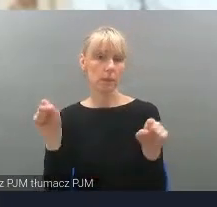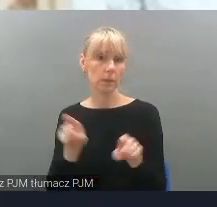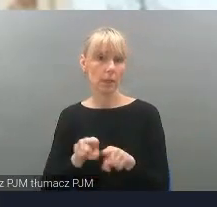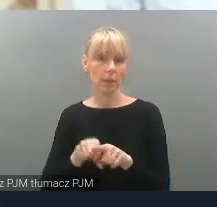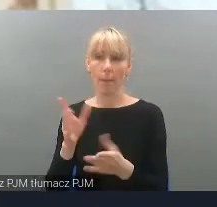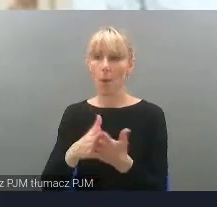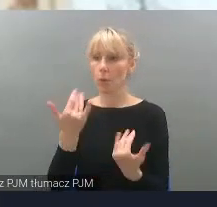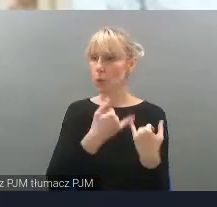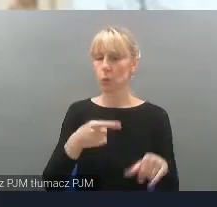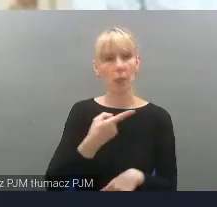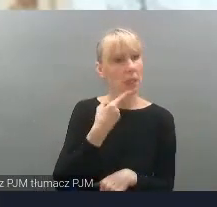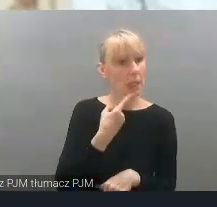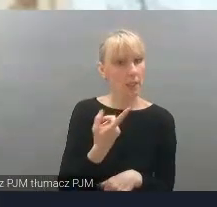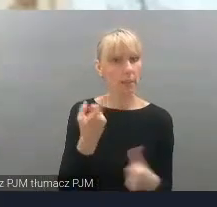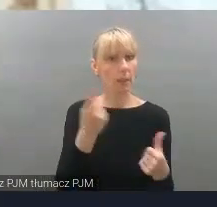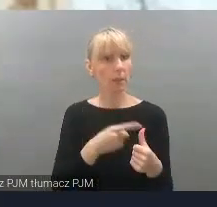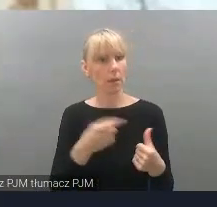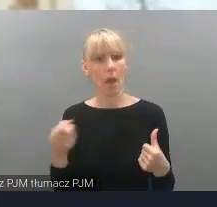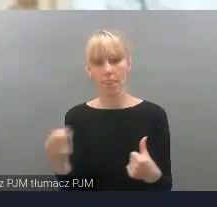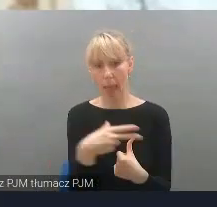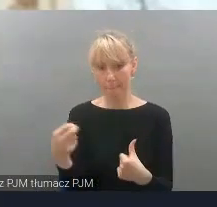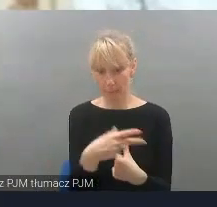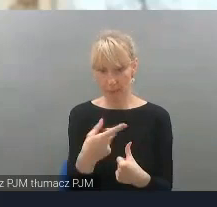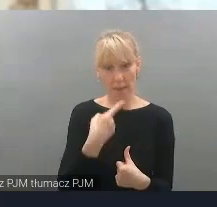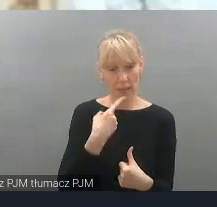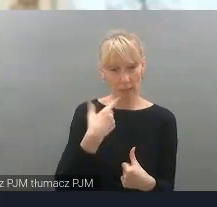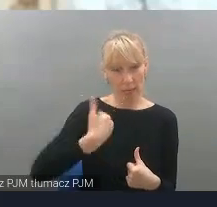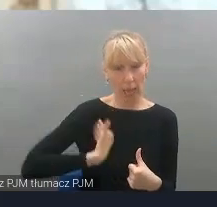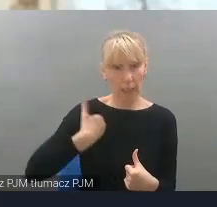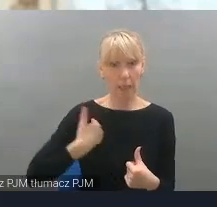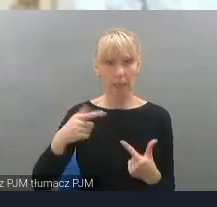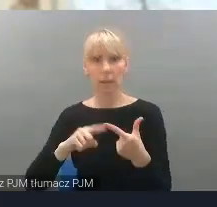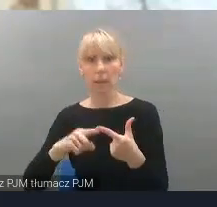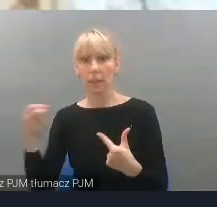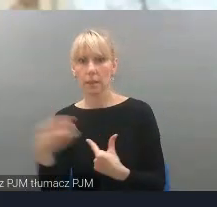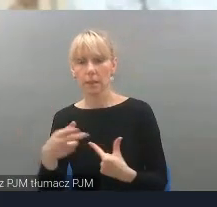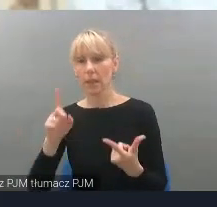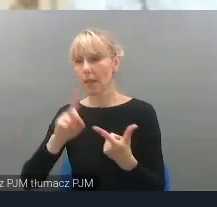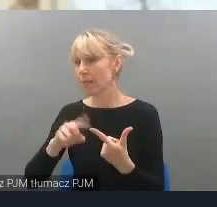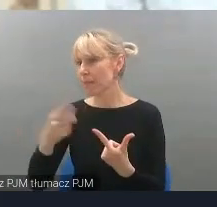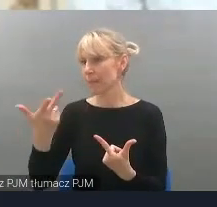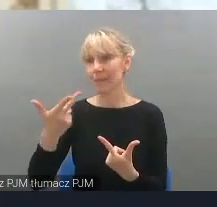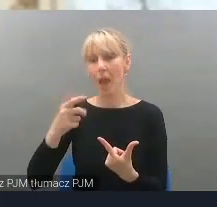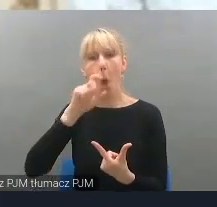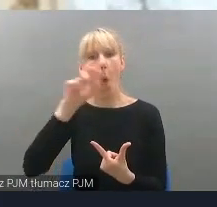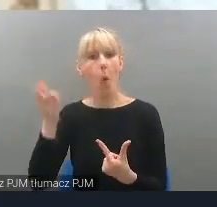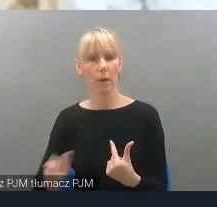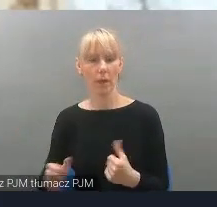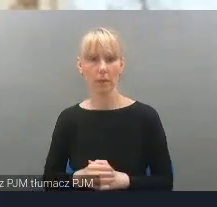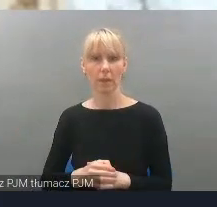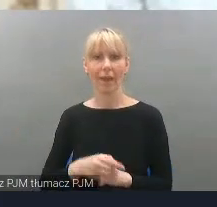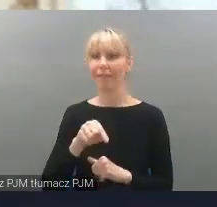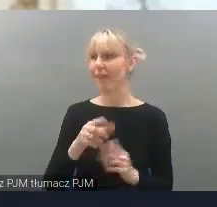językiem, bo mamy spektakle i z napisami po angielsku i mamy spektakle z napisami po ukraińsku. Zresztą te napisy nie powstały